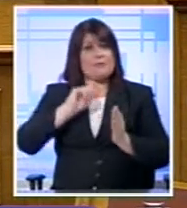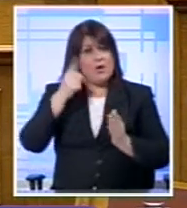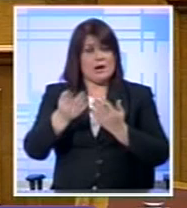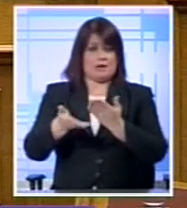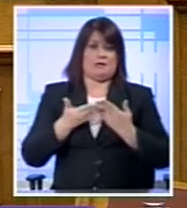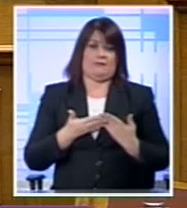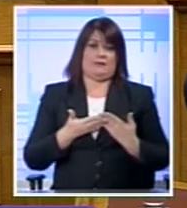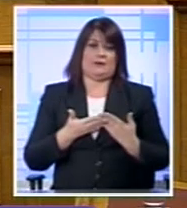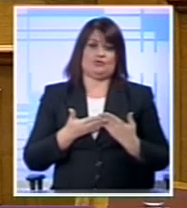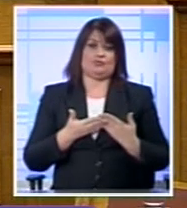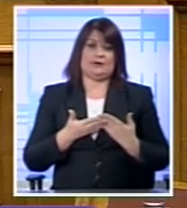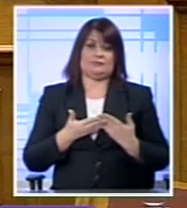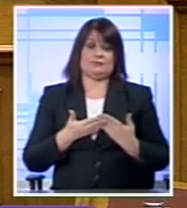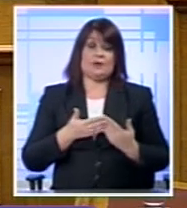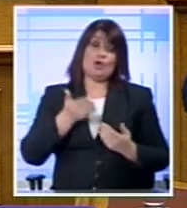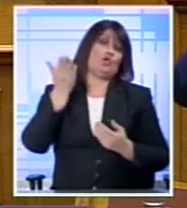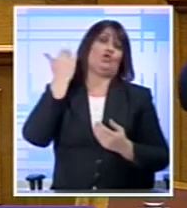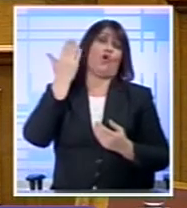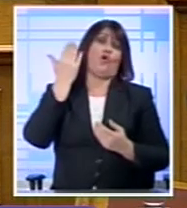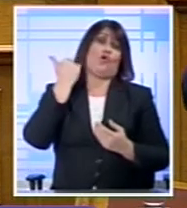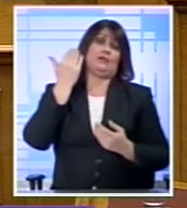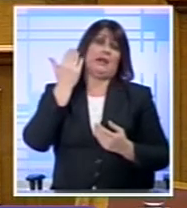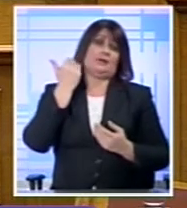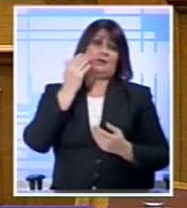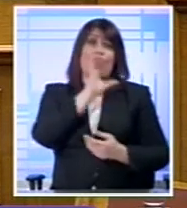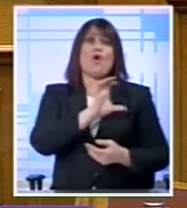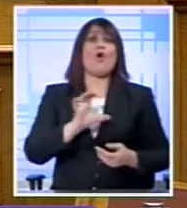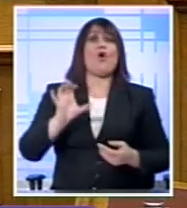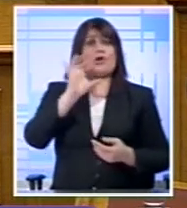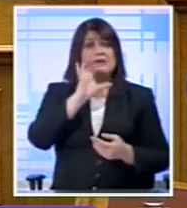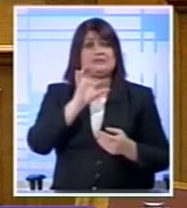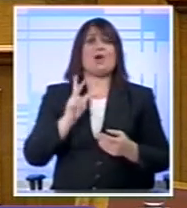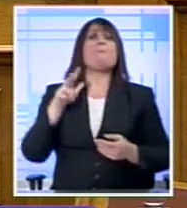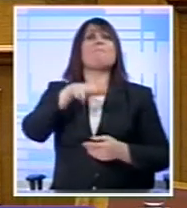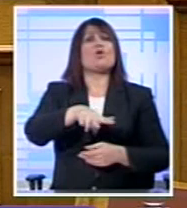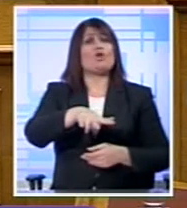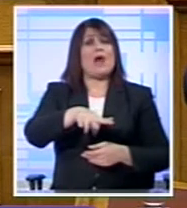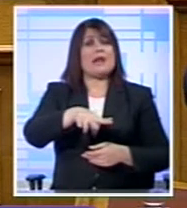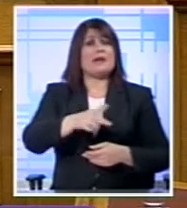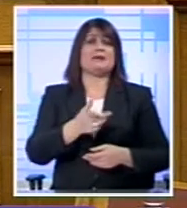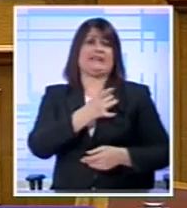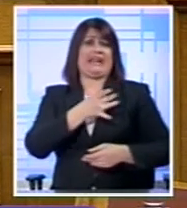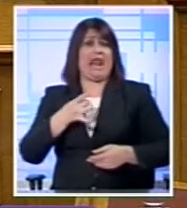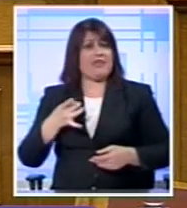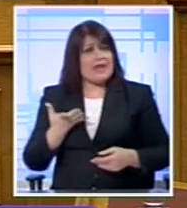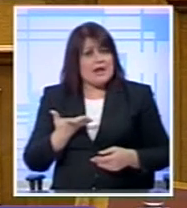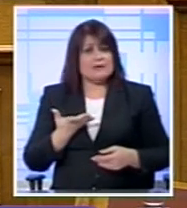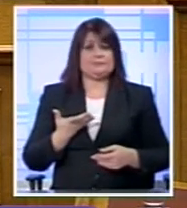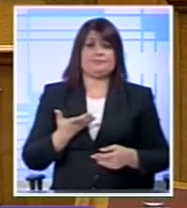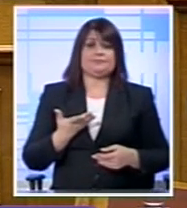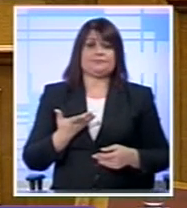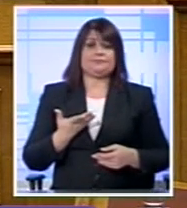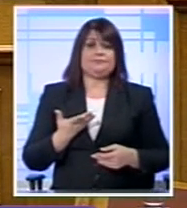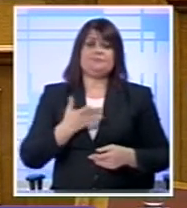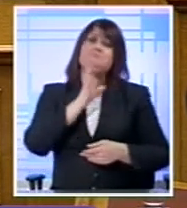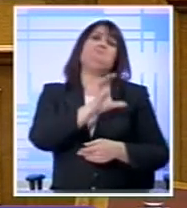στηρίχθηκε από ευρύτερες δυνάμεις Και σε άλλες χώρες Όπως είναι η Πορτογαλία Όπως είναι η Ιρλανδία Ή ακόμα και χώρες που δεν